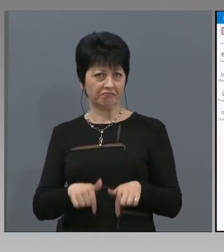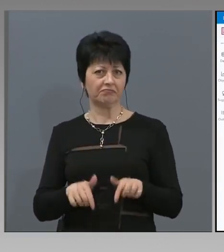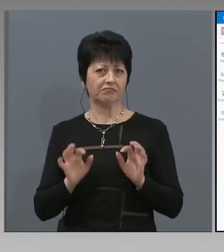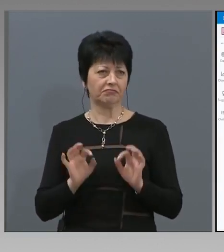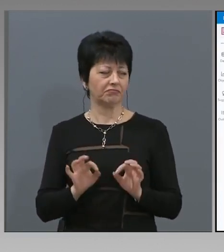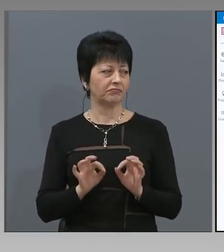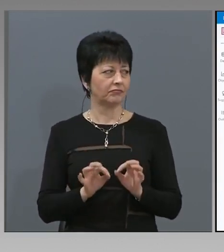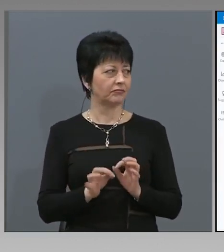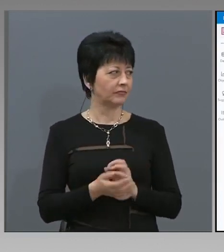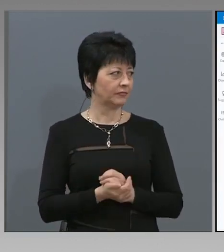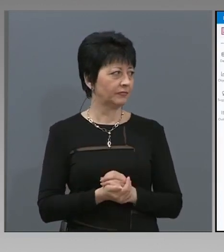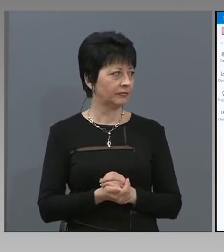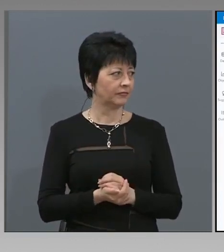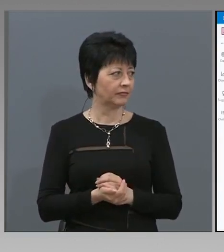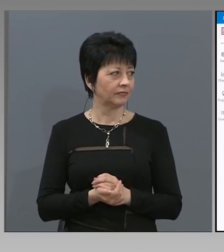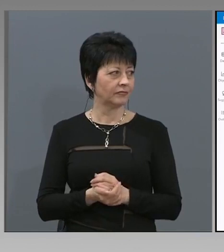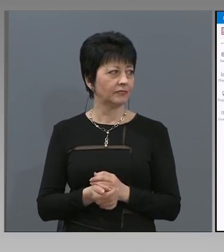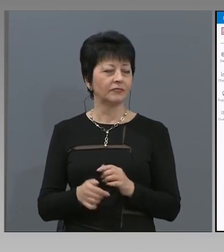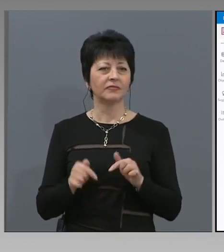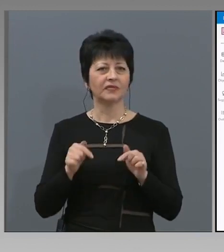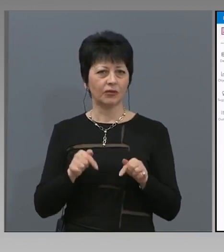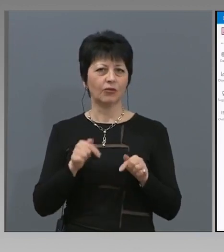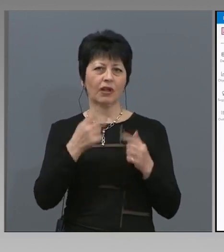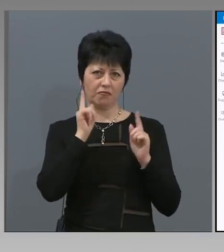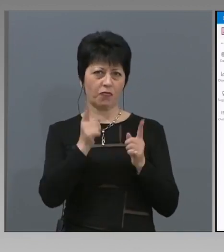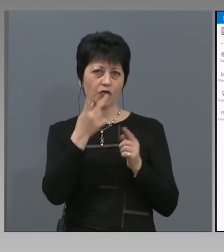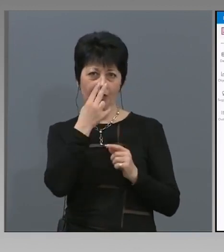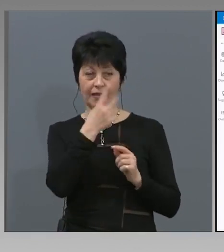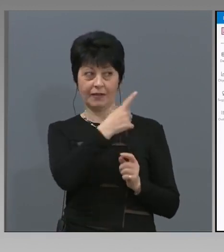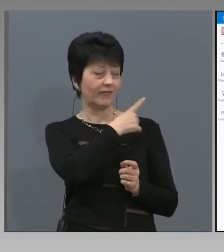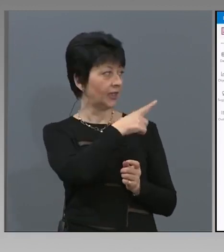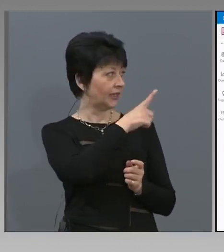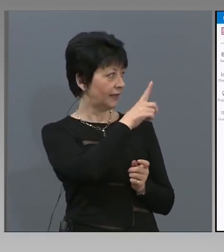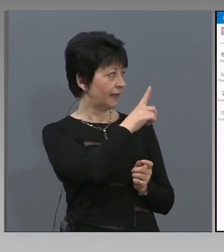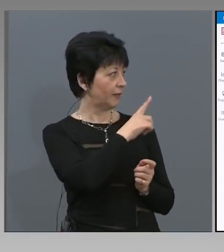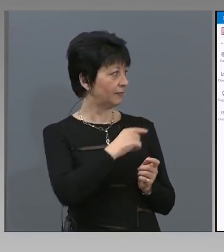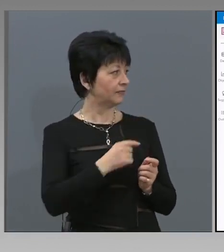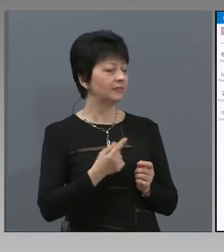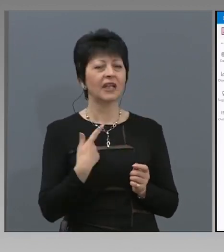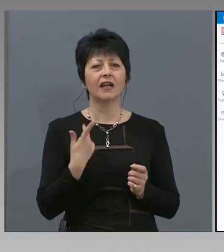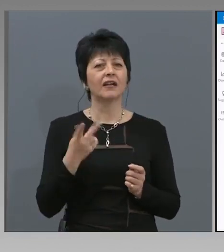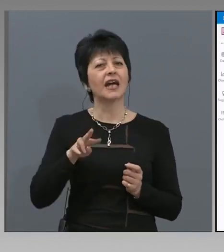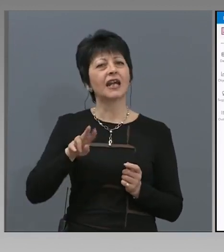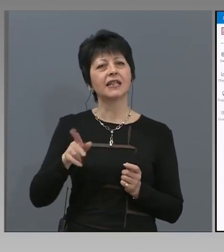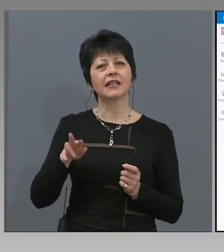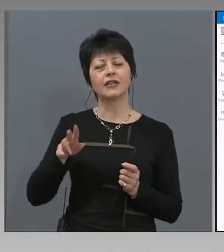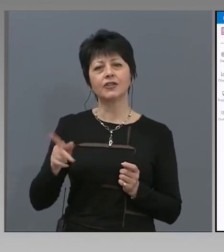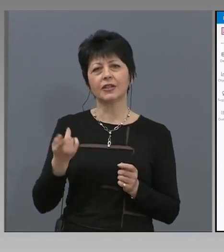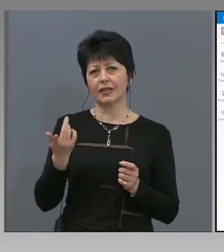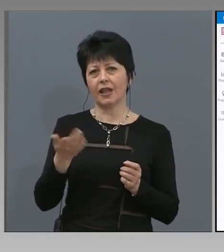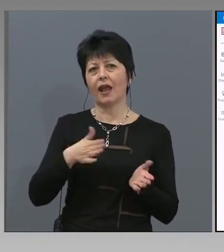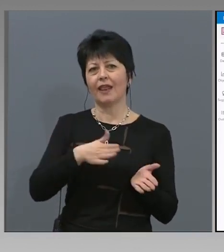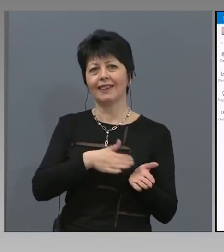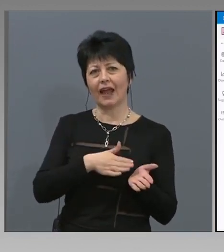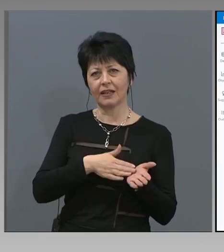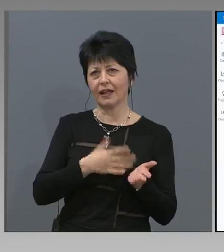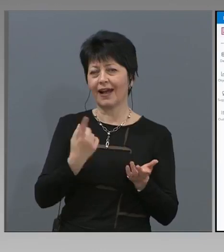репорт може да видите различен тип агрегирани данни,